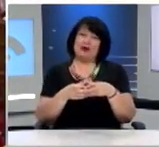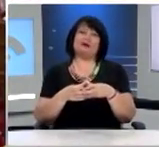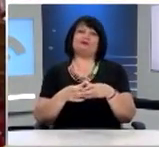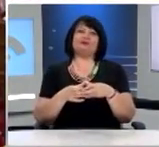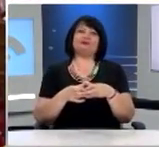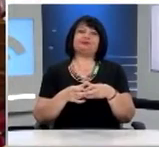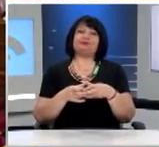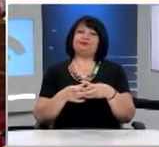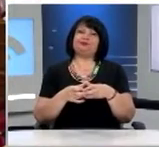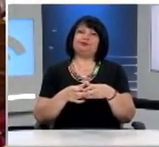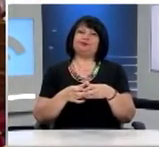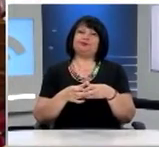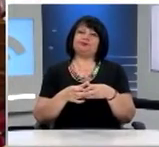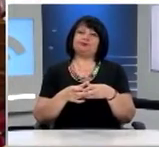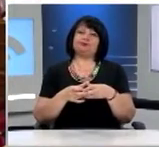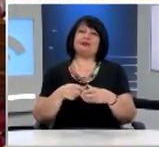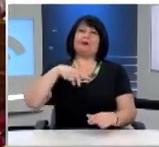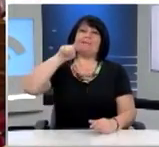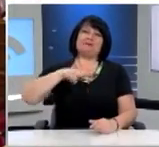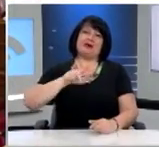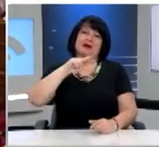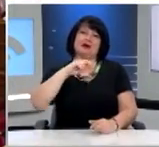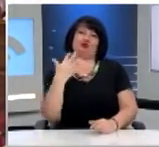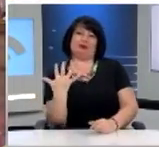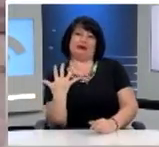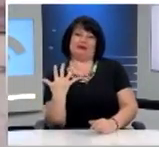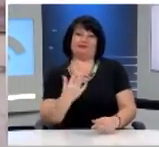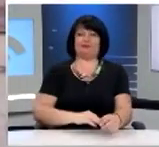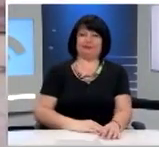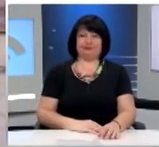του Μέρα 25.